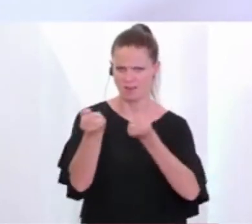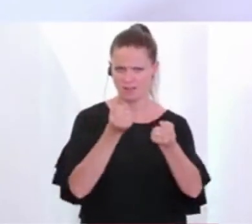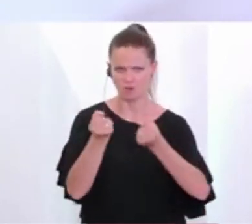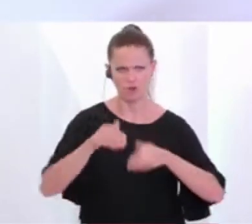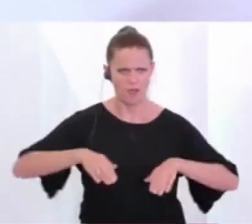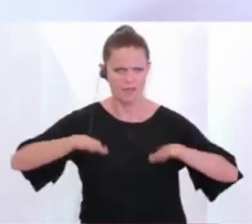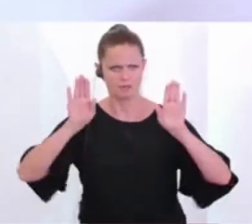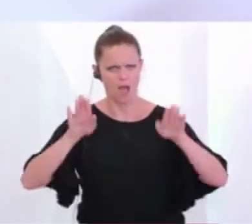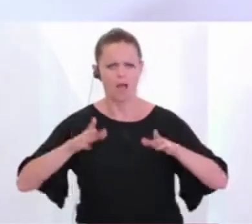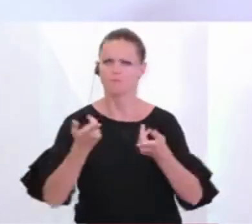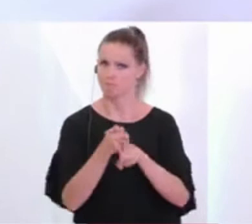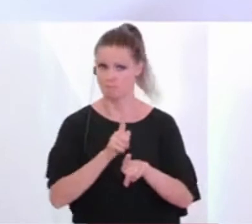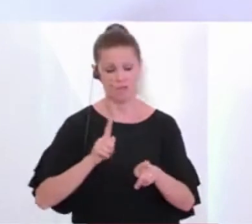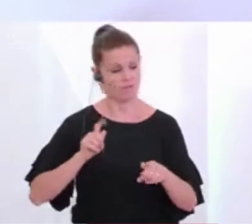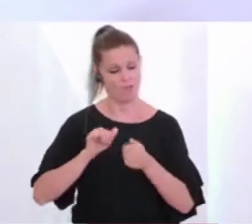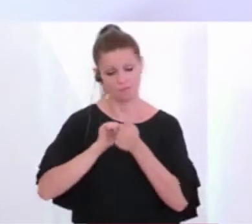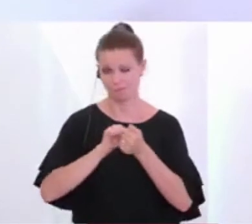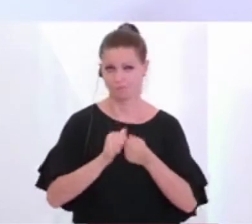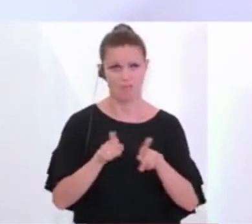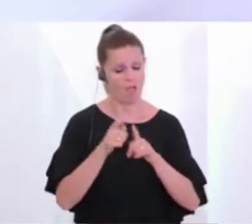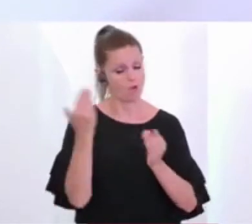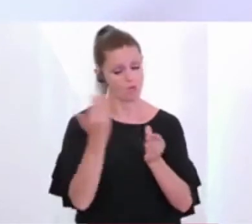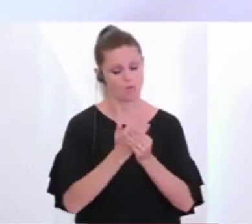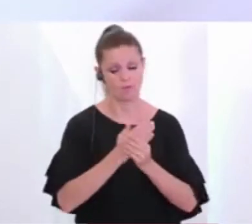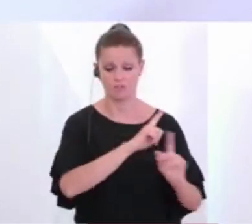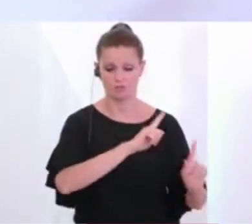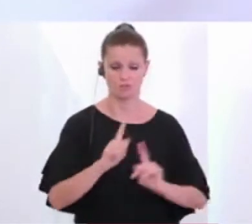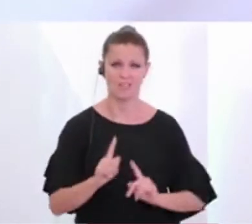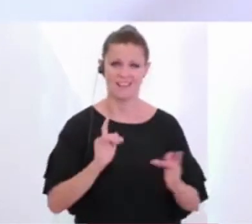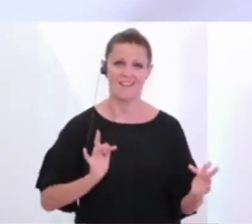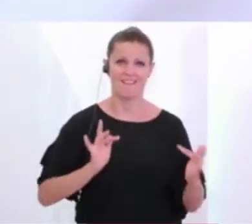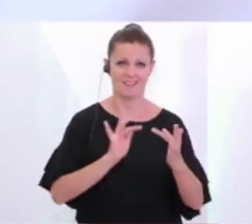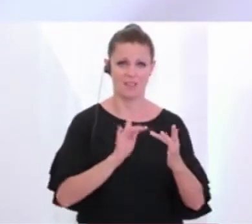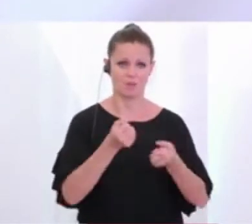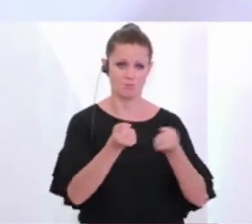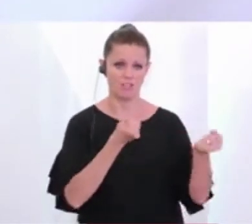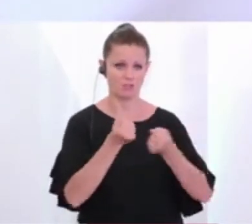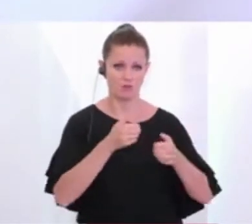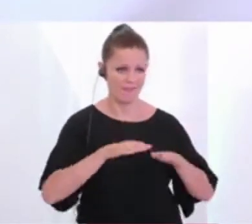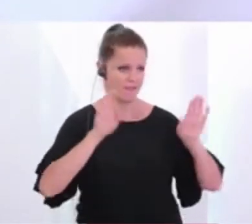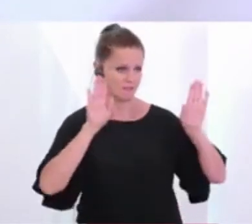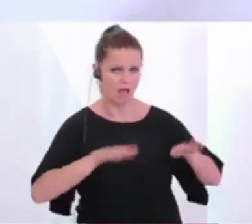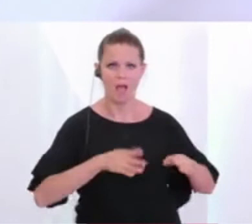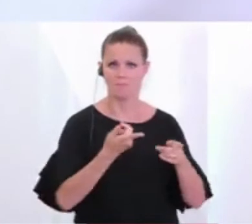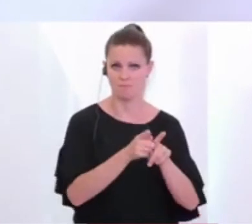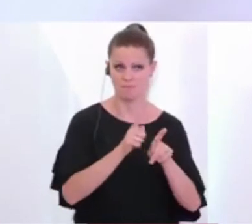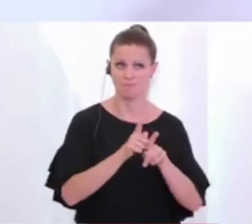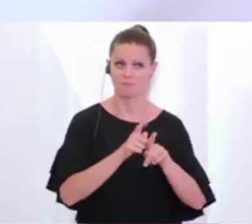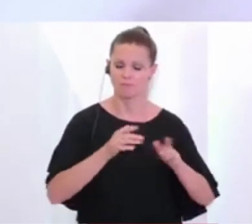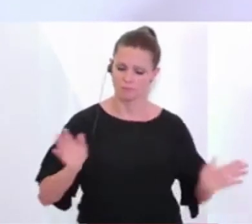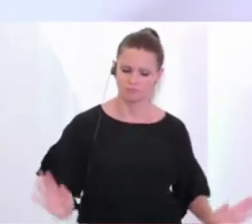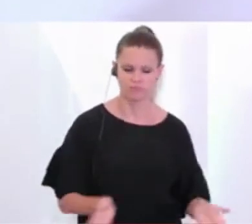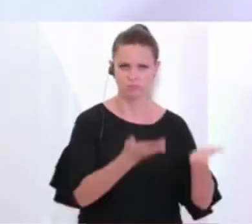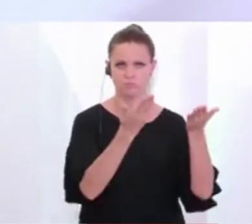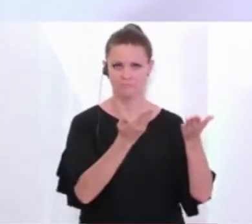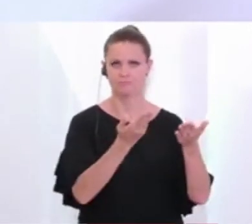Islams vorgehen. Ich bin weiterhin am Vorhaben dran, auch die Dokumentationsstelle gegen den politischen Islam auf den Weg zu bringen. Alles das